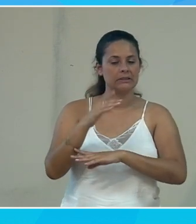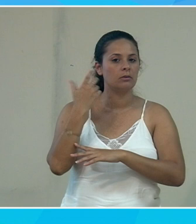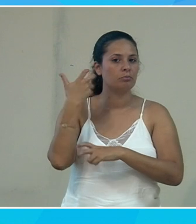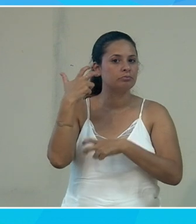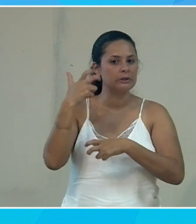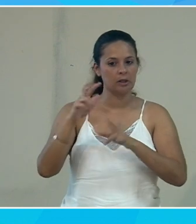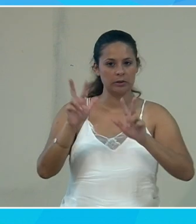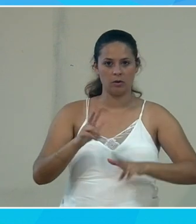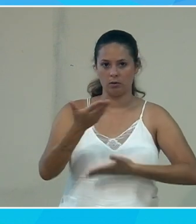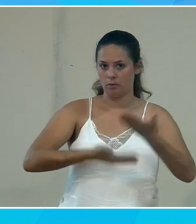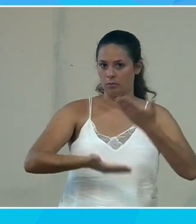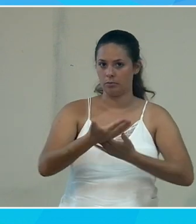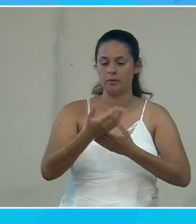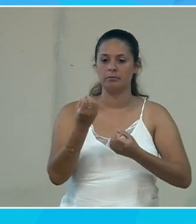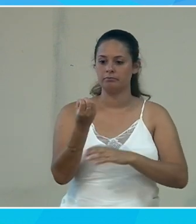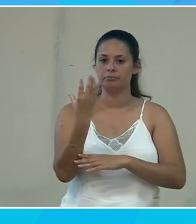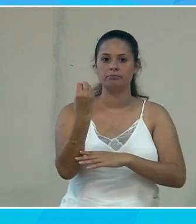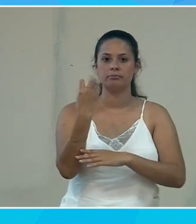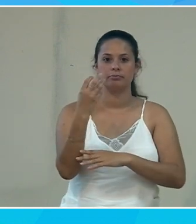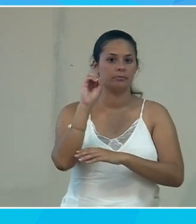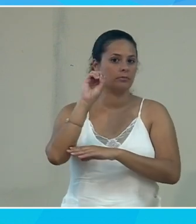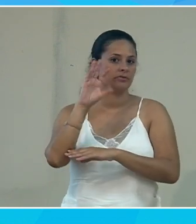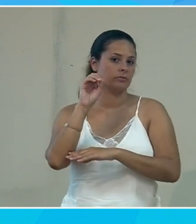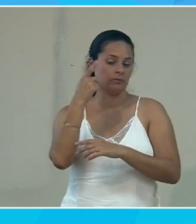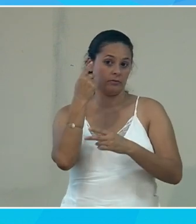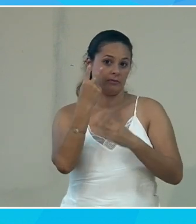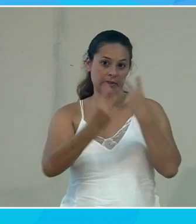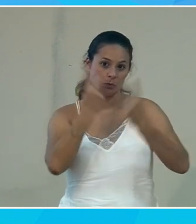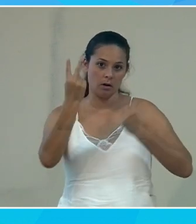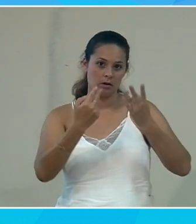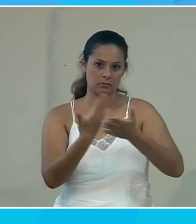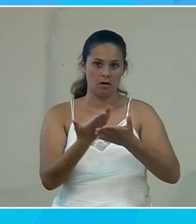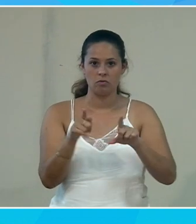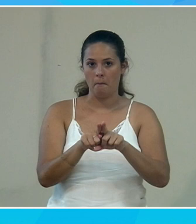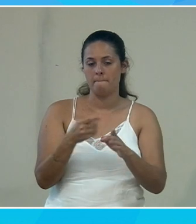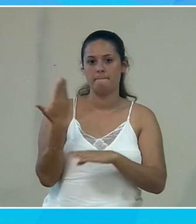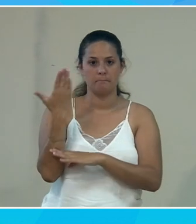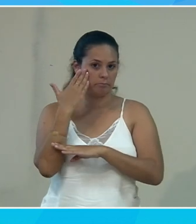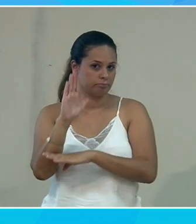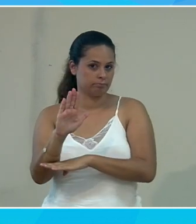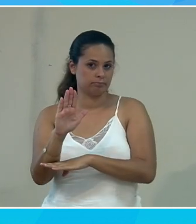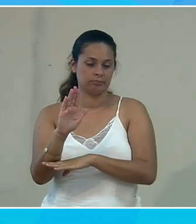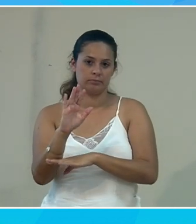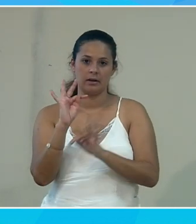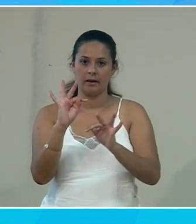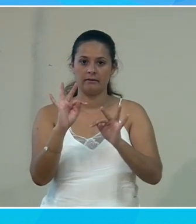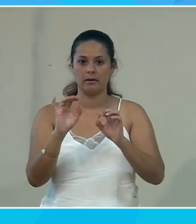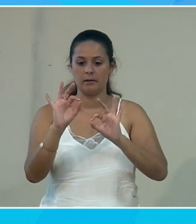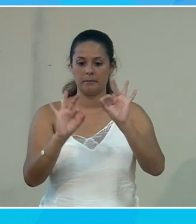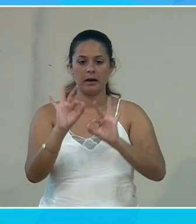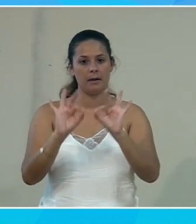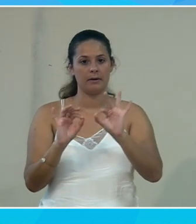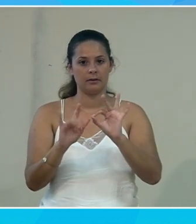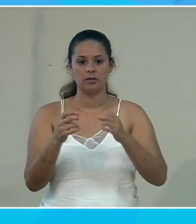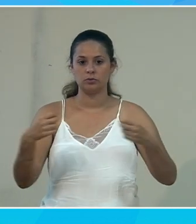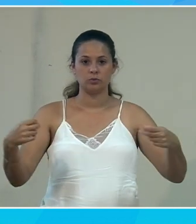On peut le remplacer par le fait de faire clignoter la fenêtre, par exemple, des choses de cette nature. Et puis sur la partie, alors un paramétrage centralisé de